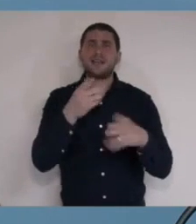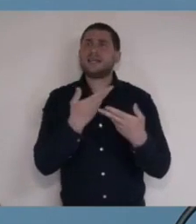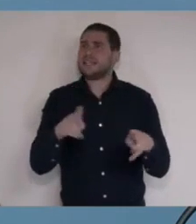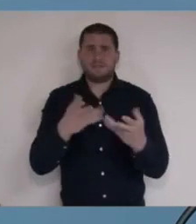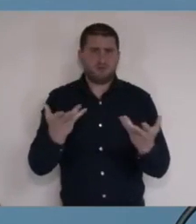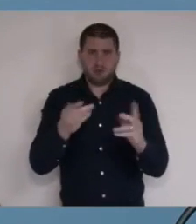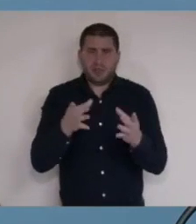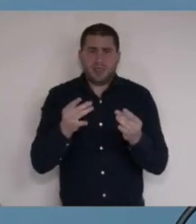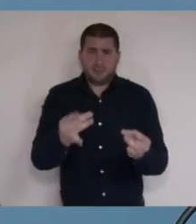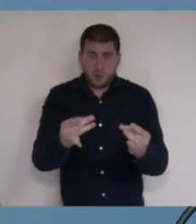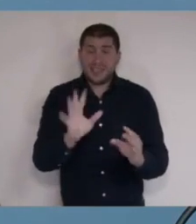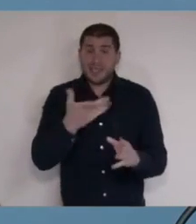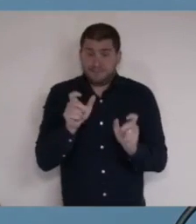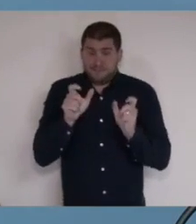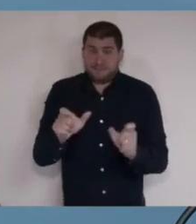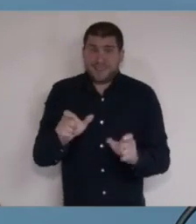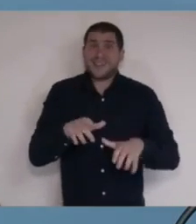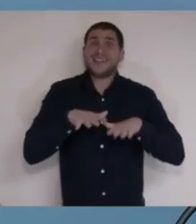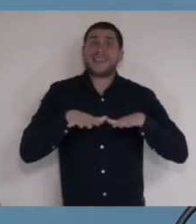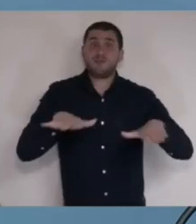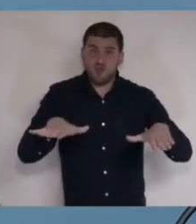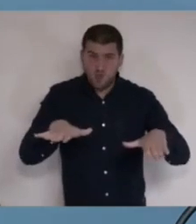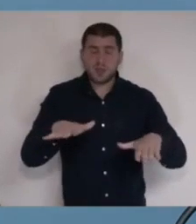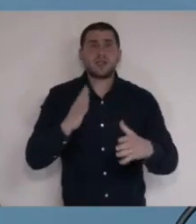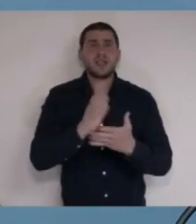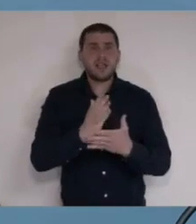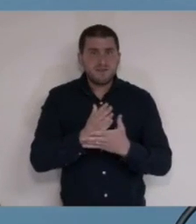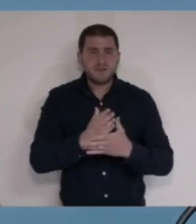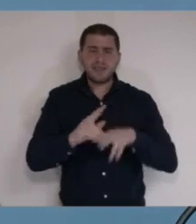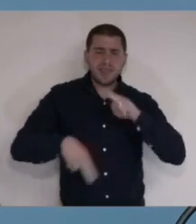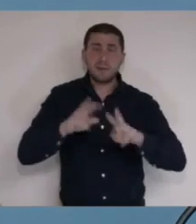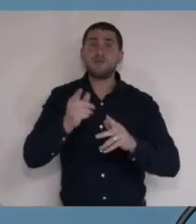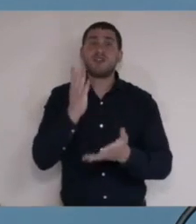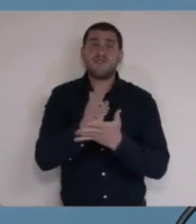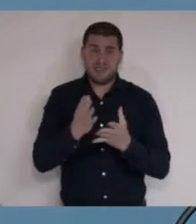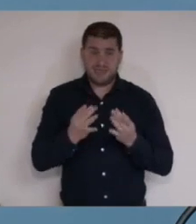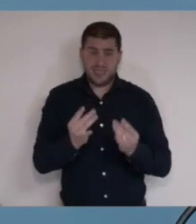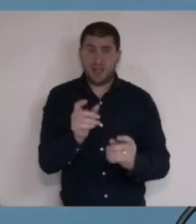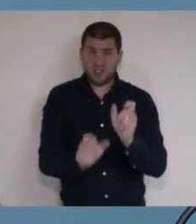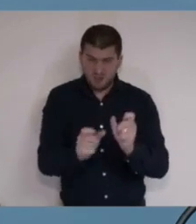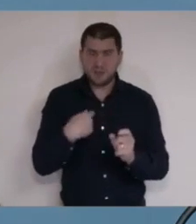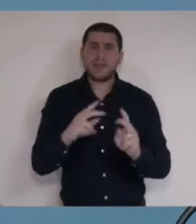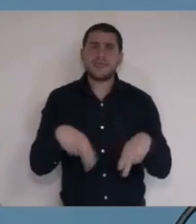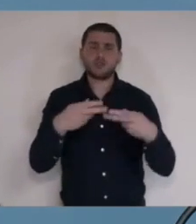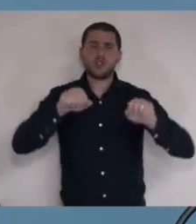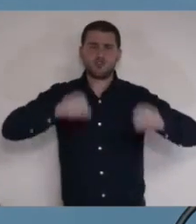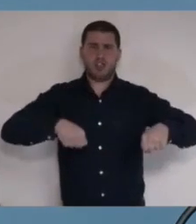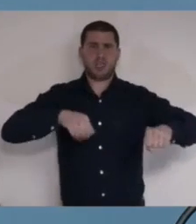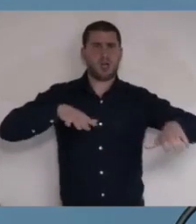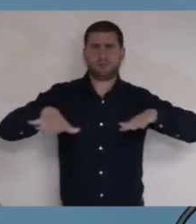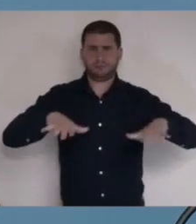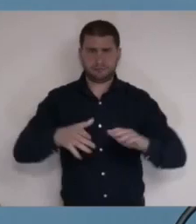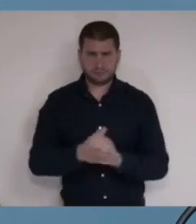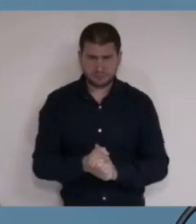מתאפשרות. אם נעצור את ההתפשטות, נאתר במהירות ונטפל במי שכבר נדבק, נחזור לשלוט במצב.